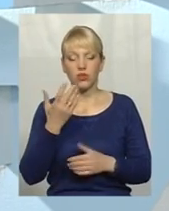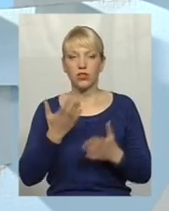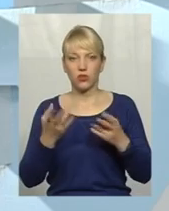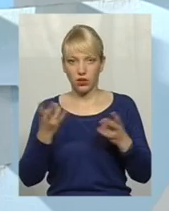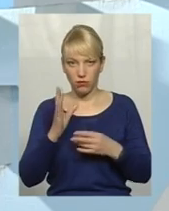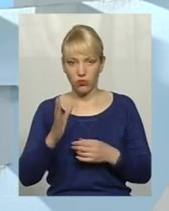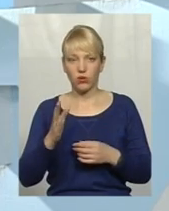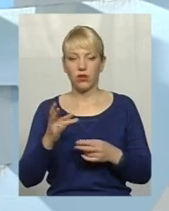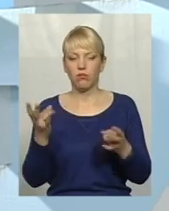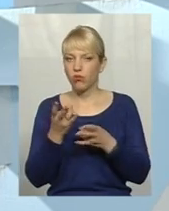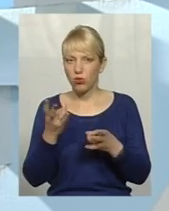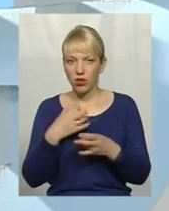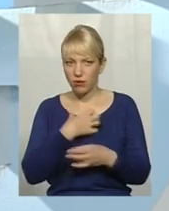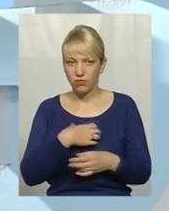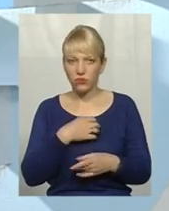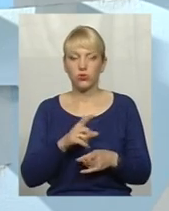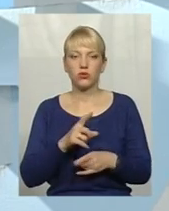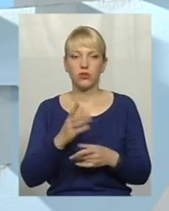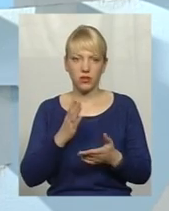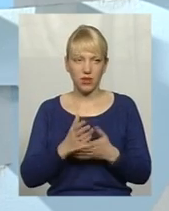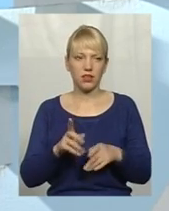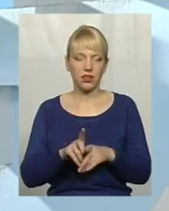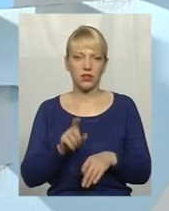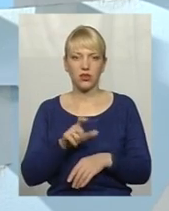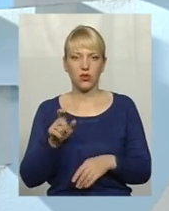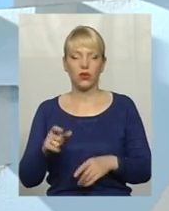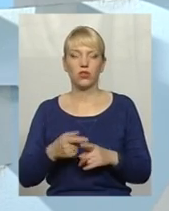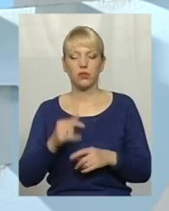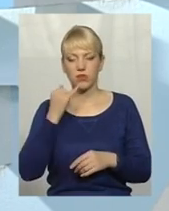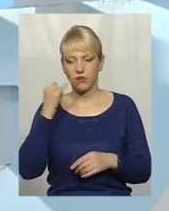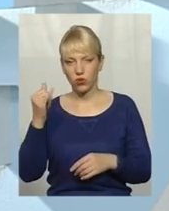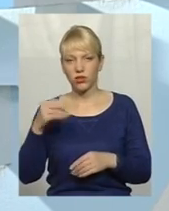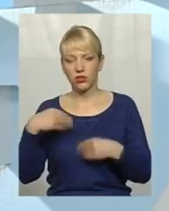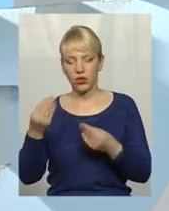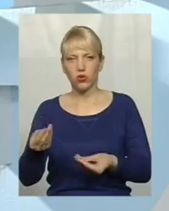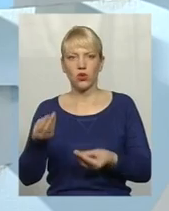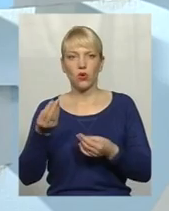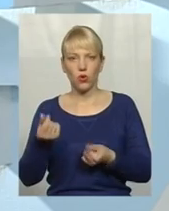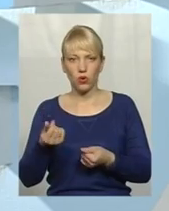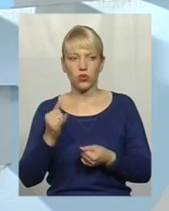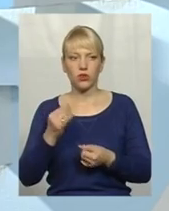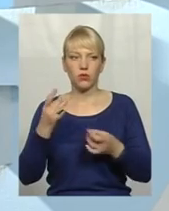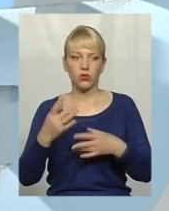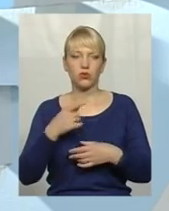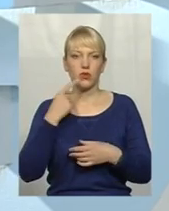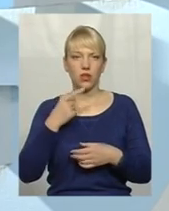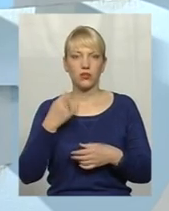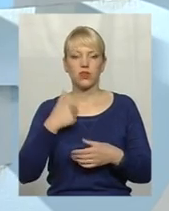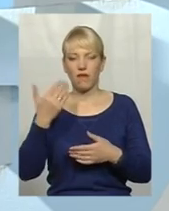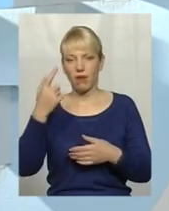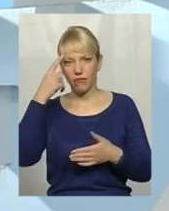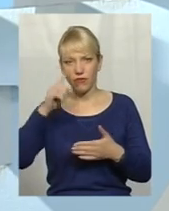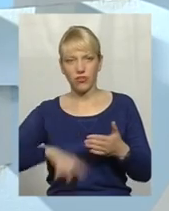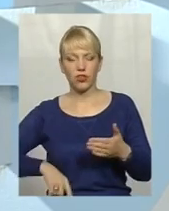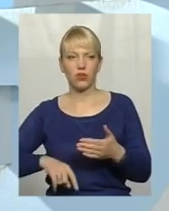буде, то треба, і є такі люди, є, і дзвониш, вони дають гроші, і просто кажуть, я вам вірю,